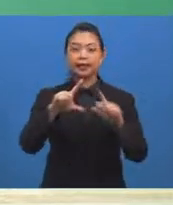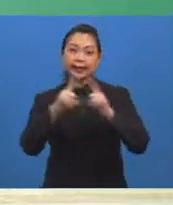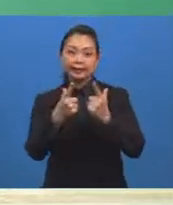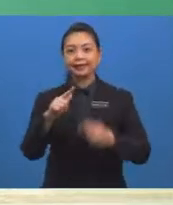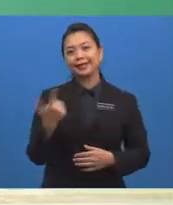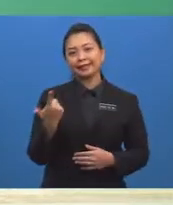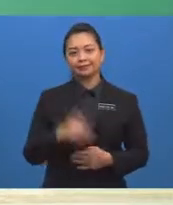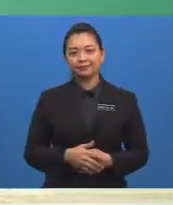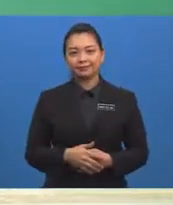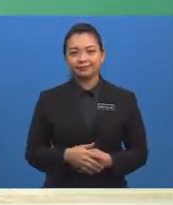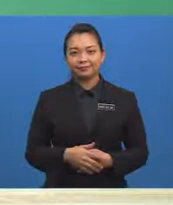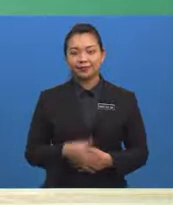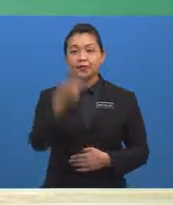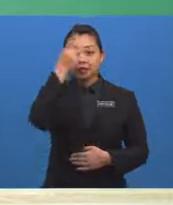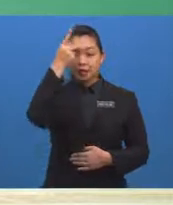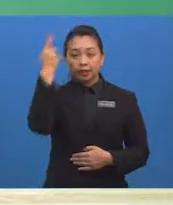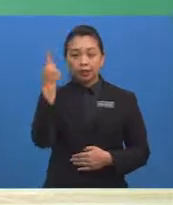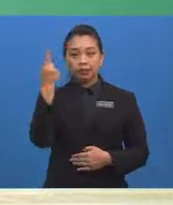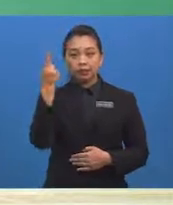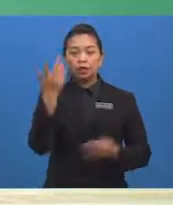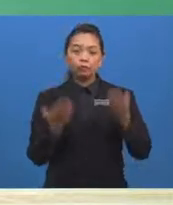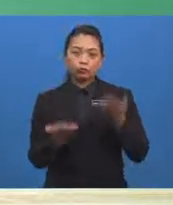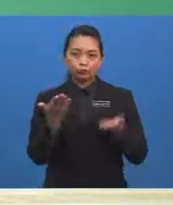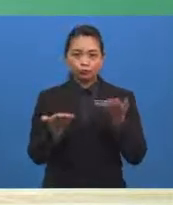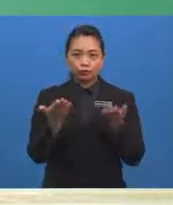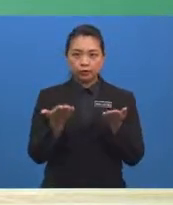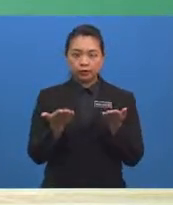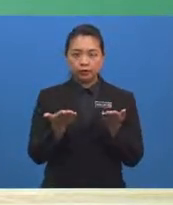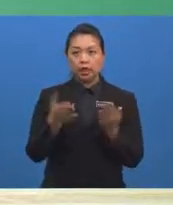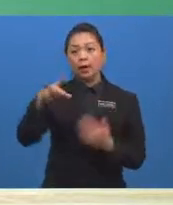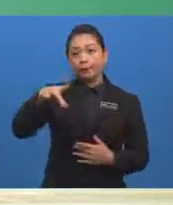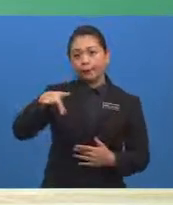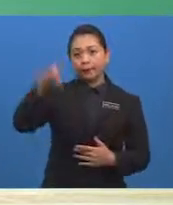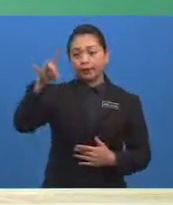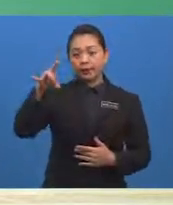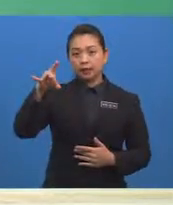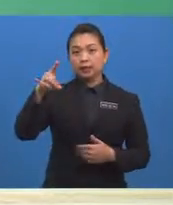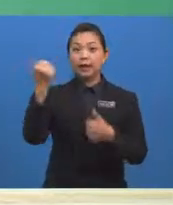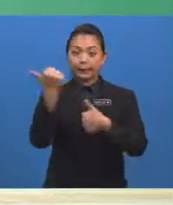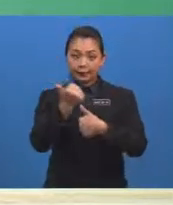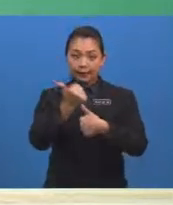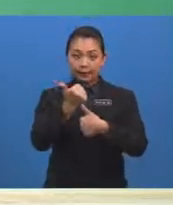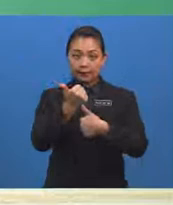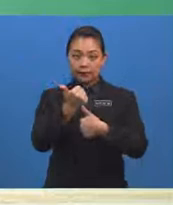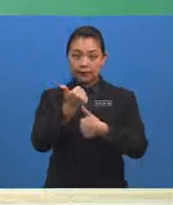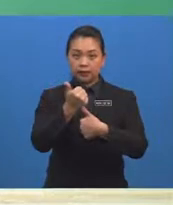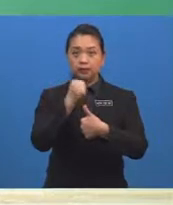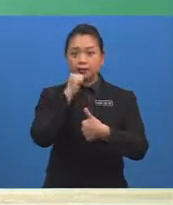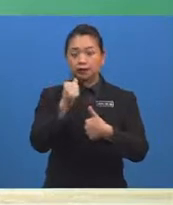Ini kerana kebarang kalian memilih calon pertama tidak